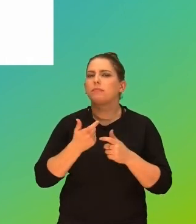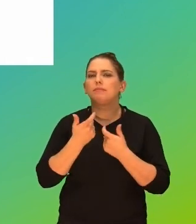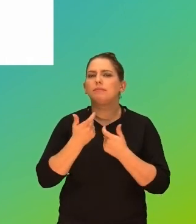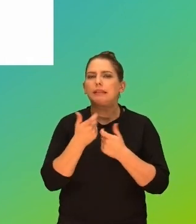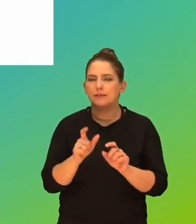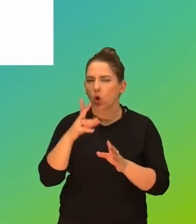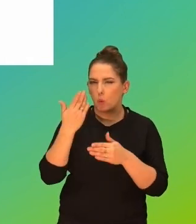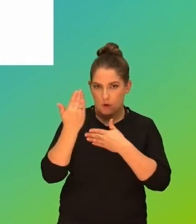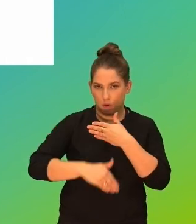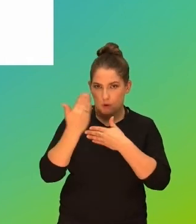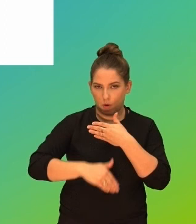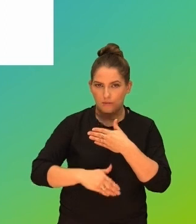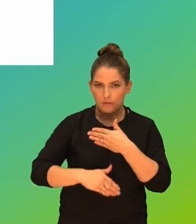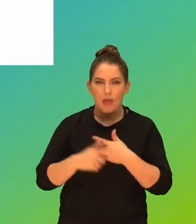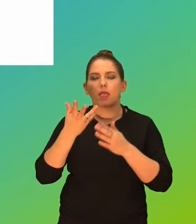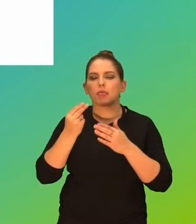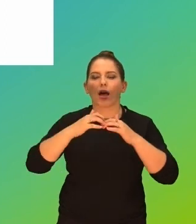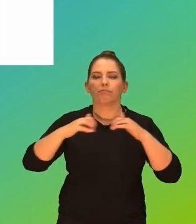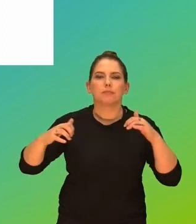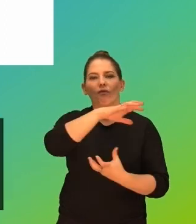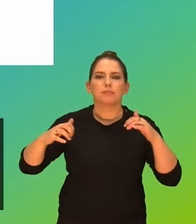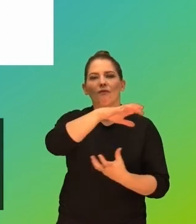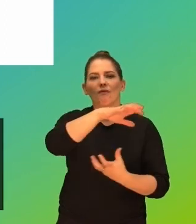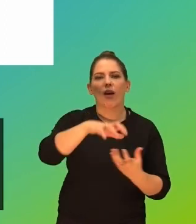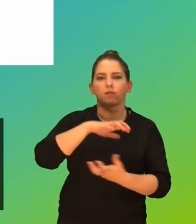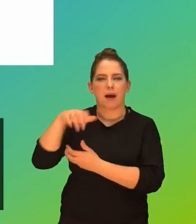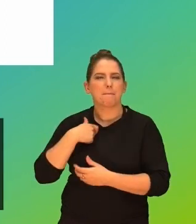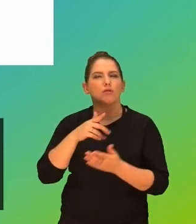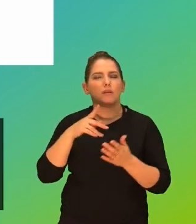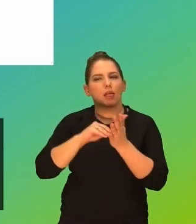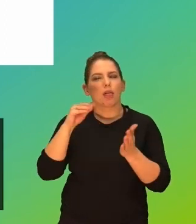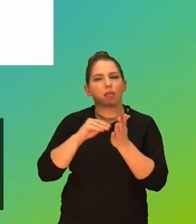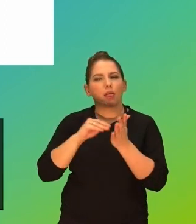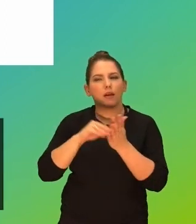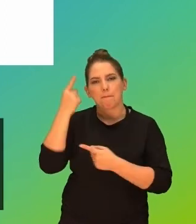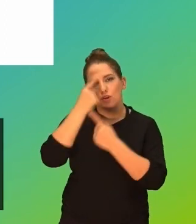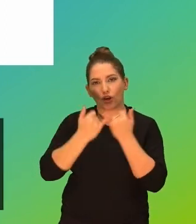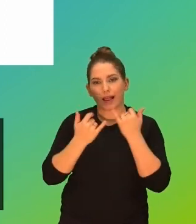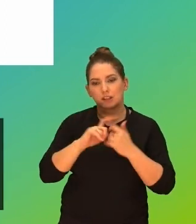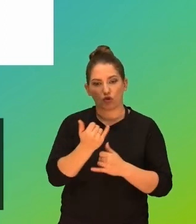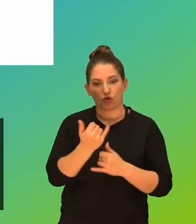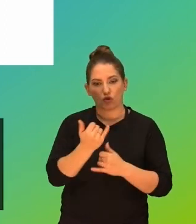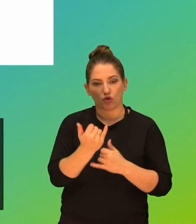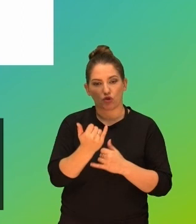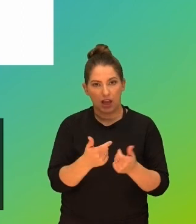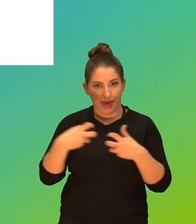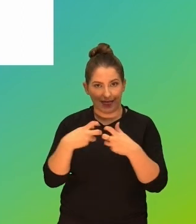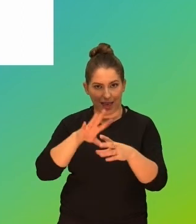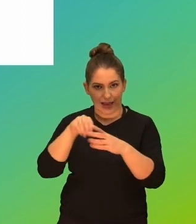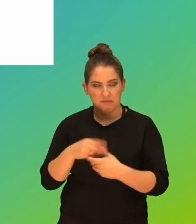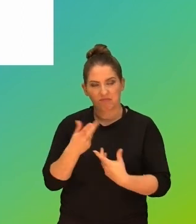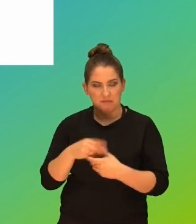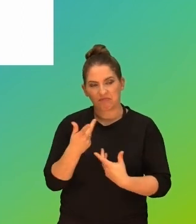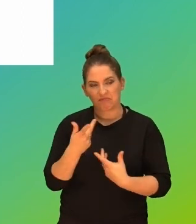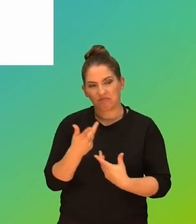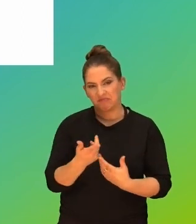już kończąc, nie rozdzielajmy tych dwóch światów, my często mamy taką tendencję do myślenia, że jeżeli coś dzieciom się wydarza w online, to